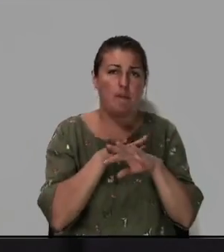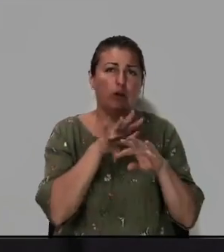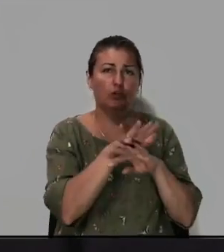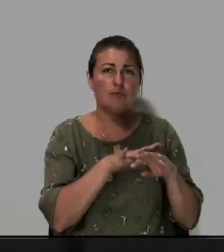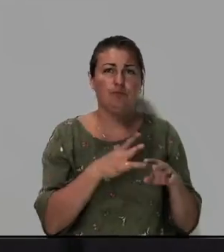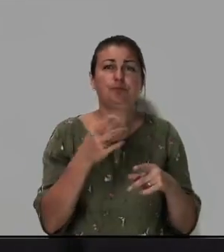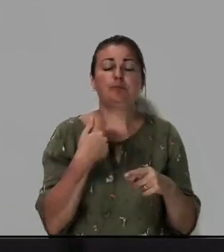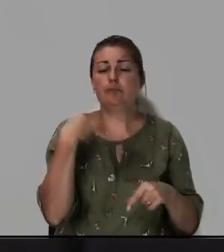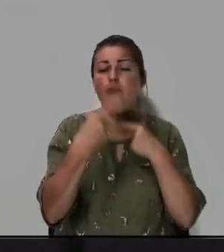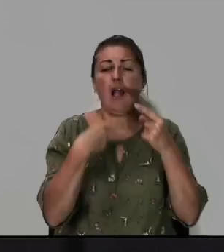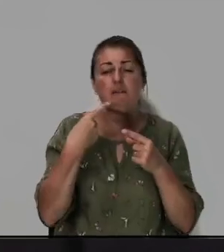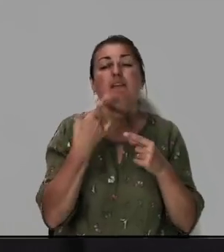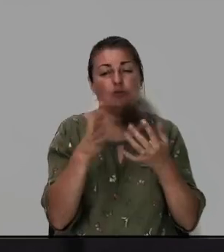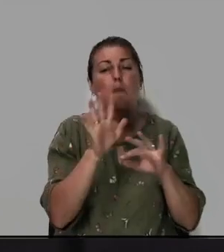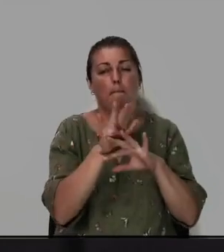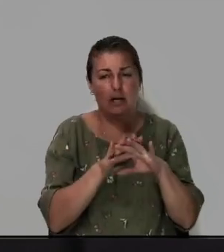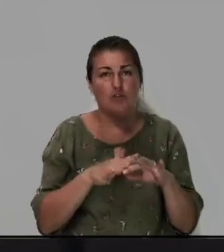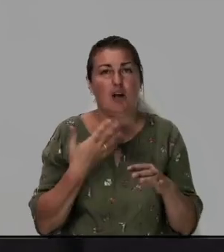И мы говорим прощаем.